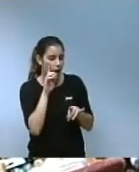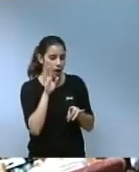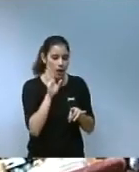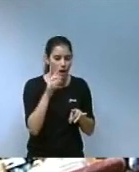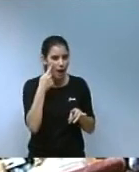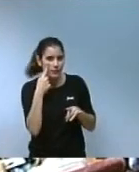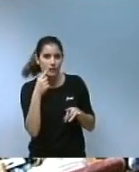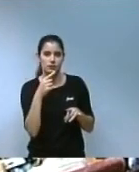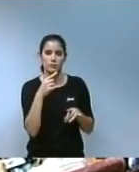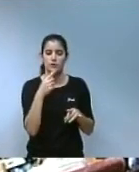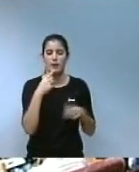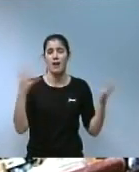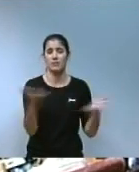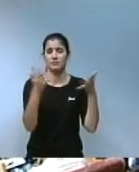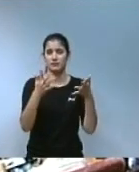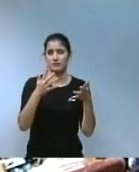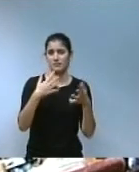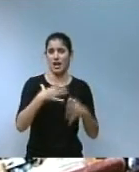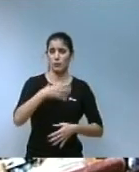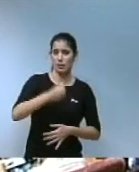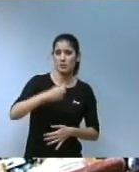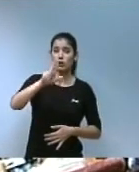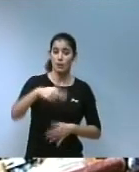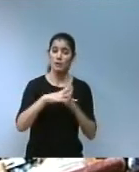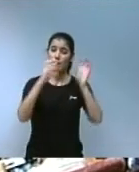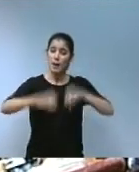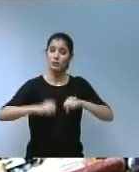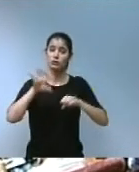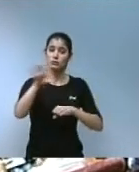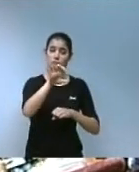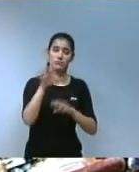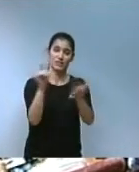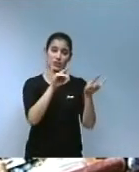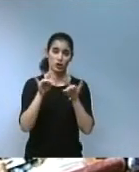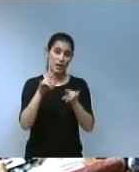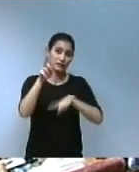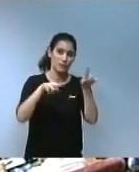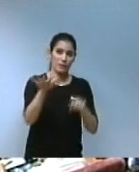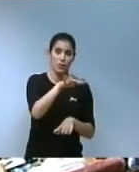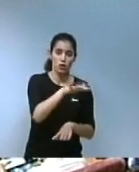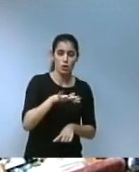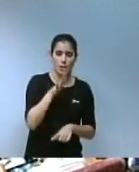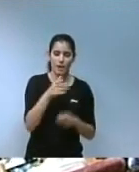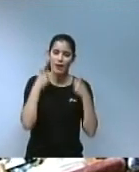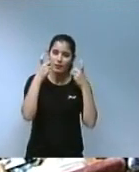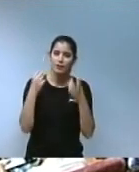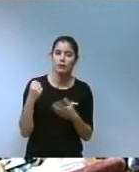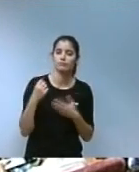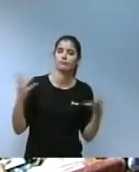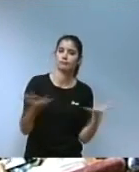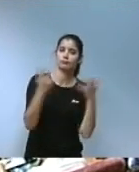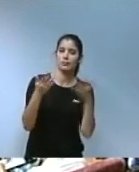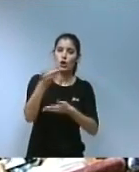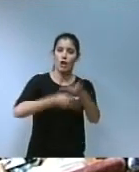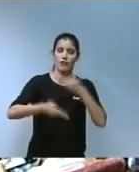fomenten l'ocupació en els municipis amb el suport als pactes territorials d'ocupació i impulsant la col·laboració amb els agents